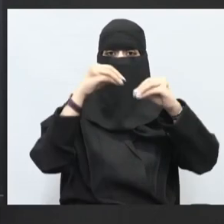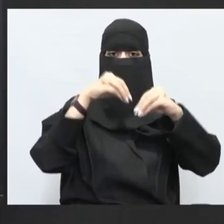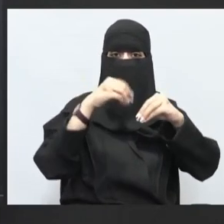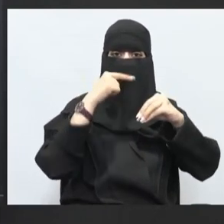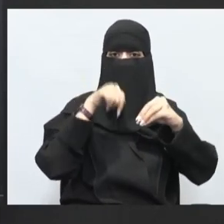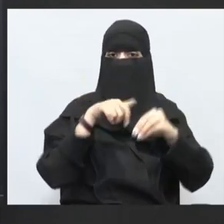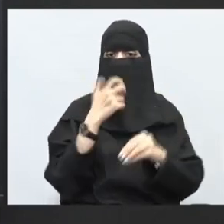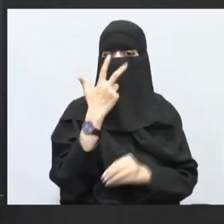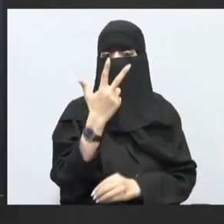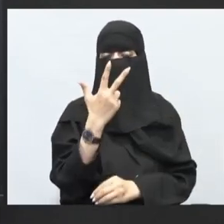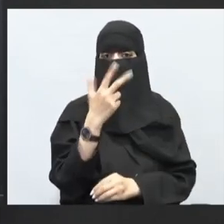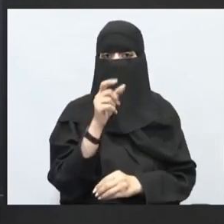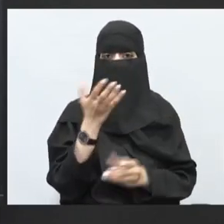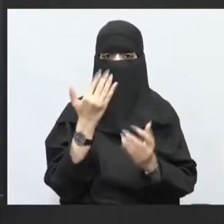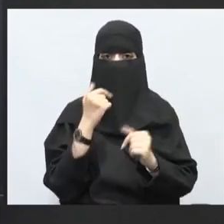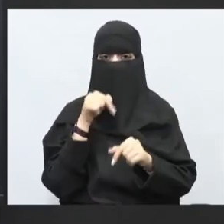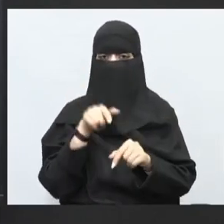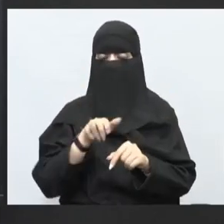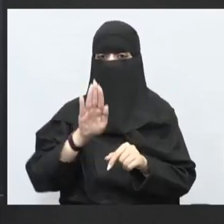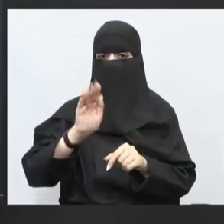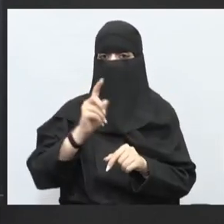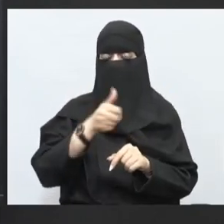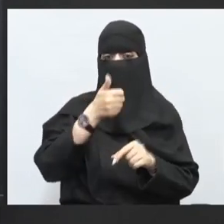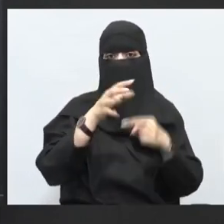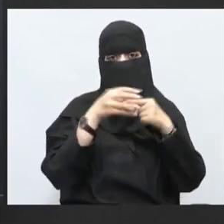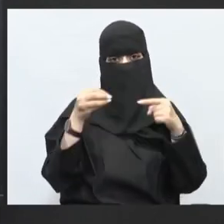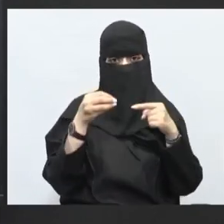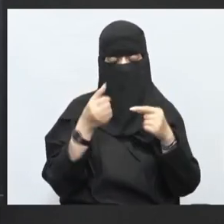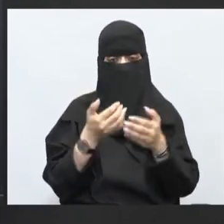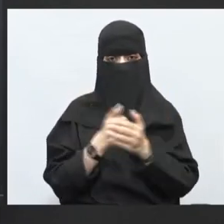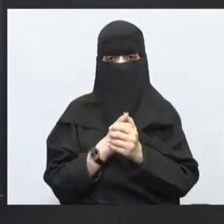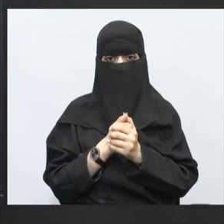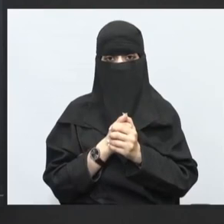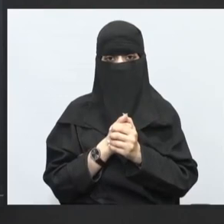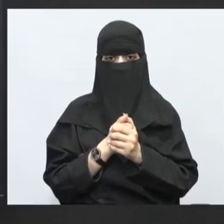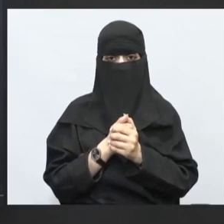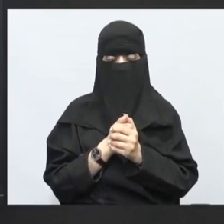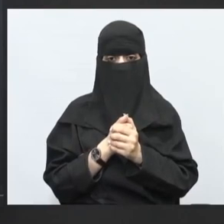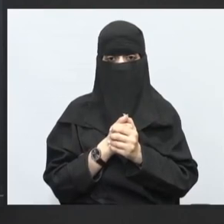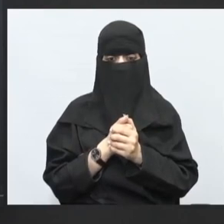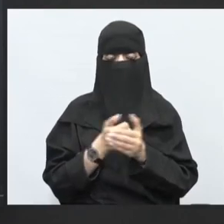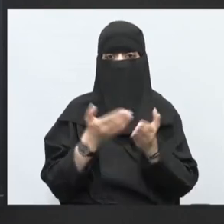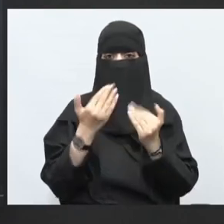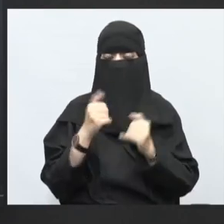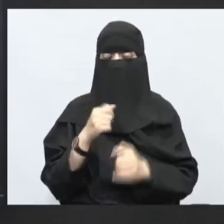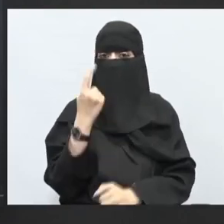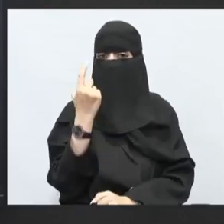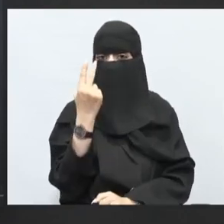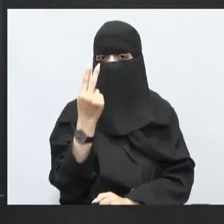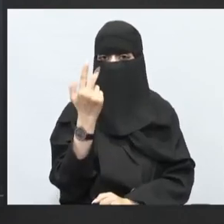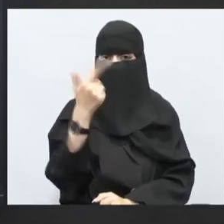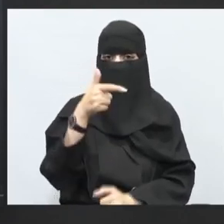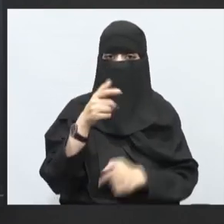بثمانية فإذا حبينا نعرف سناء ماذا نفعل في لبنة نطرح الموجود معها 72 نطرح منها كم؟